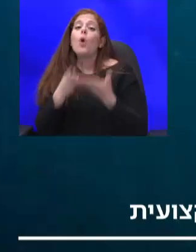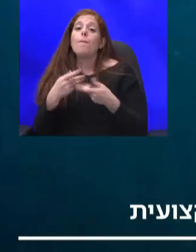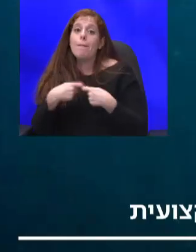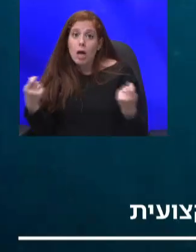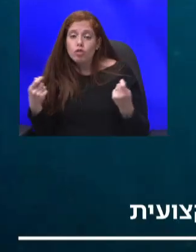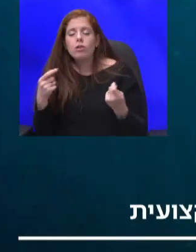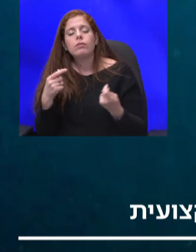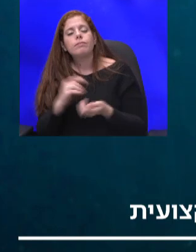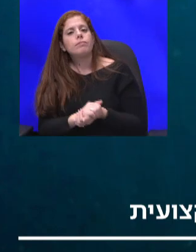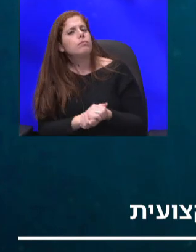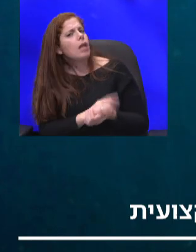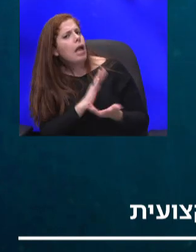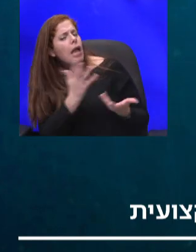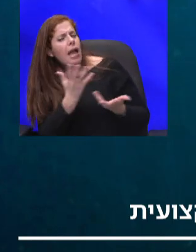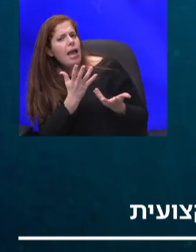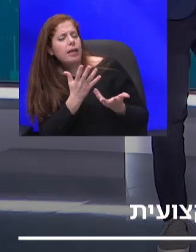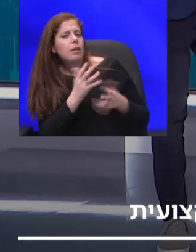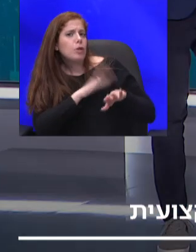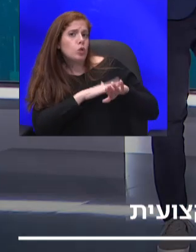מקצועות אנשים יוכלו לקבל הכשרה מקצועית אליהם?